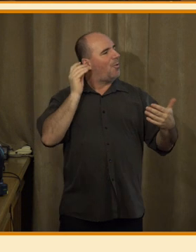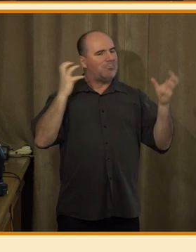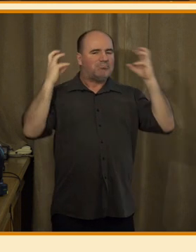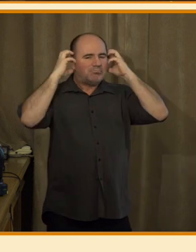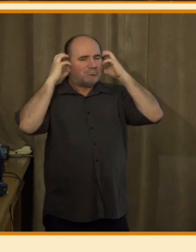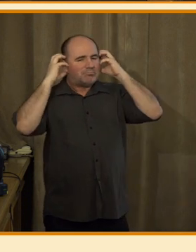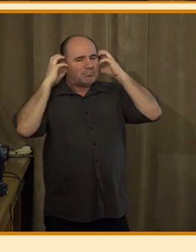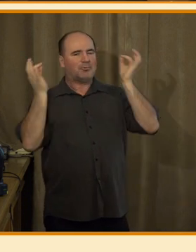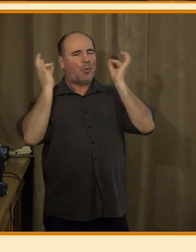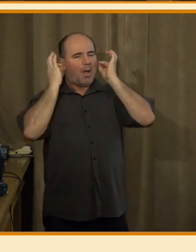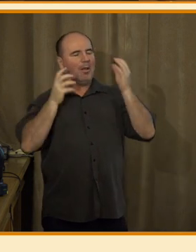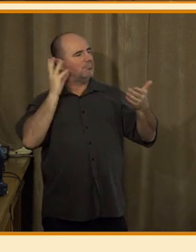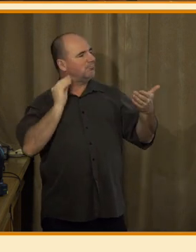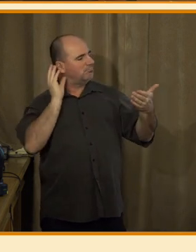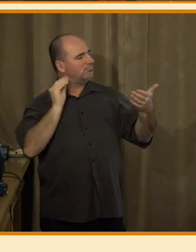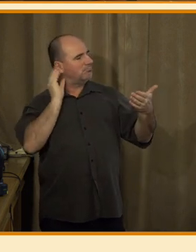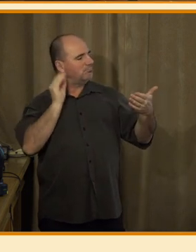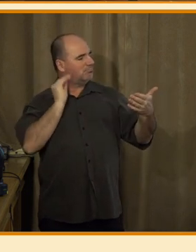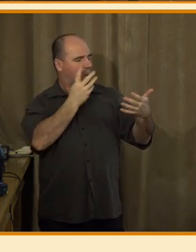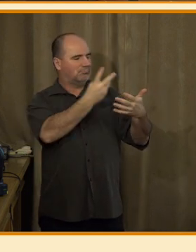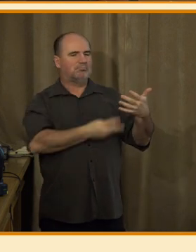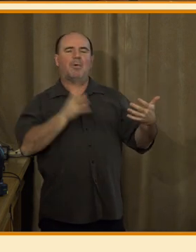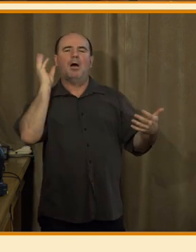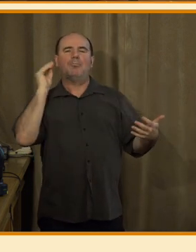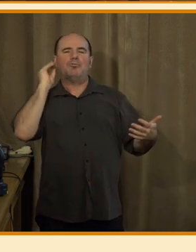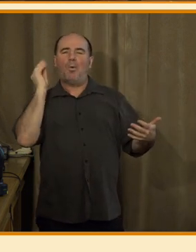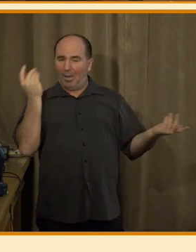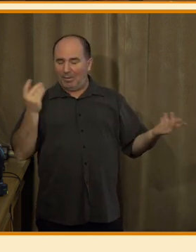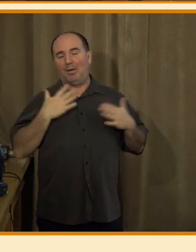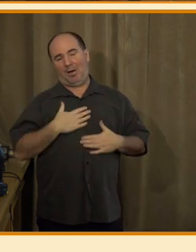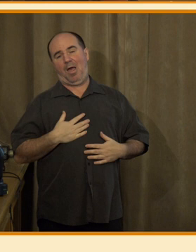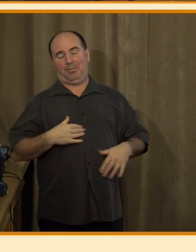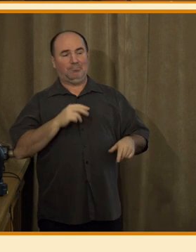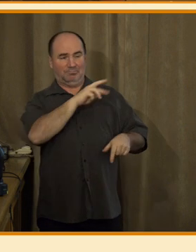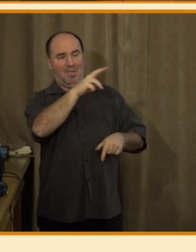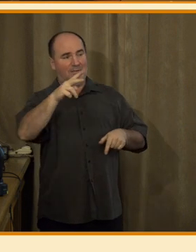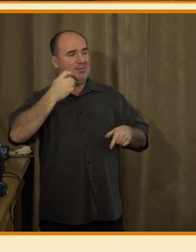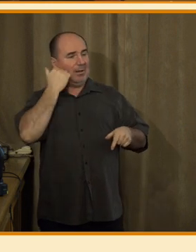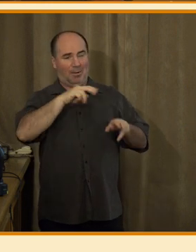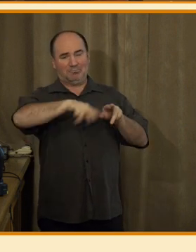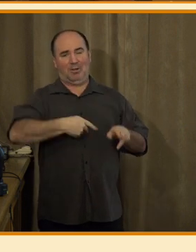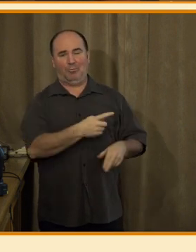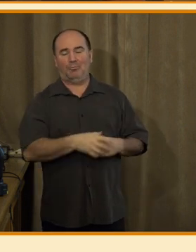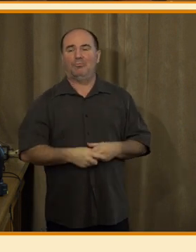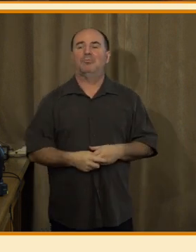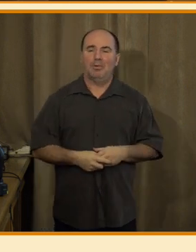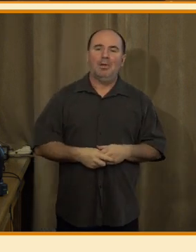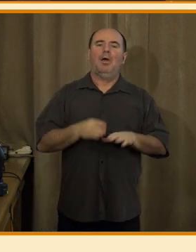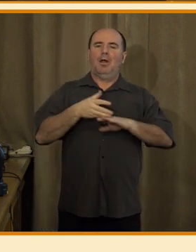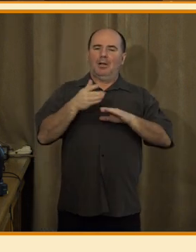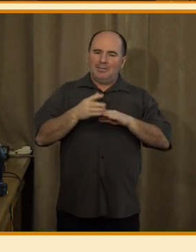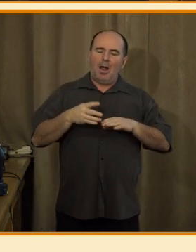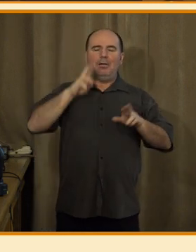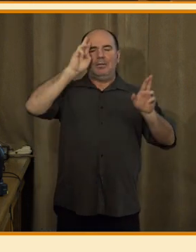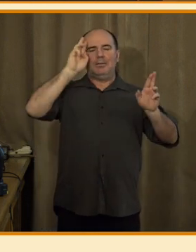je to poznatelné, že už si chtějí odpočinout, ale raději poslouchají. A dále, proč chceme syntetický hlas? Protože máme